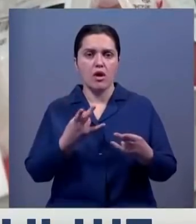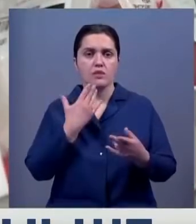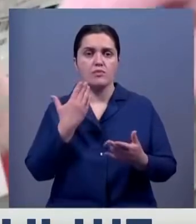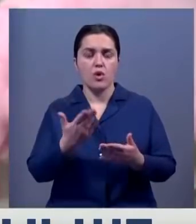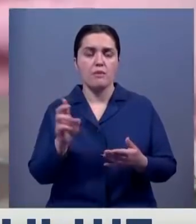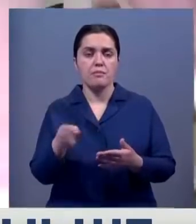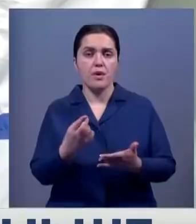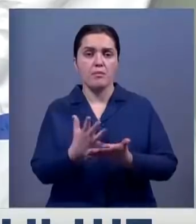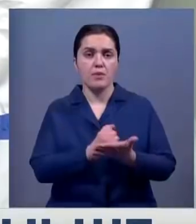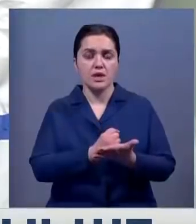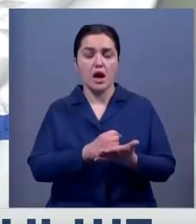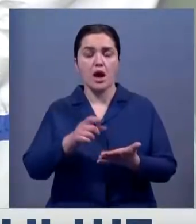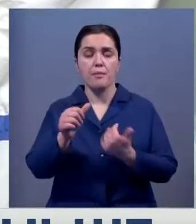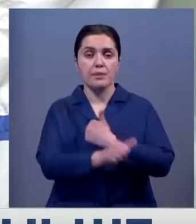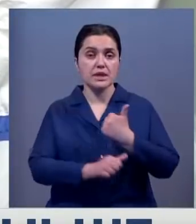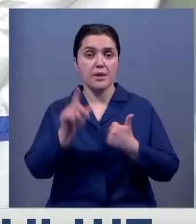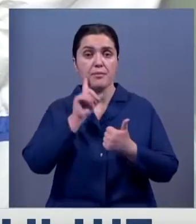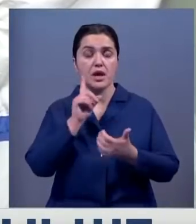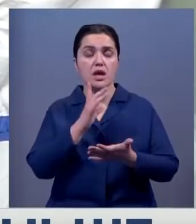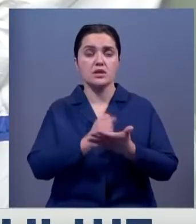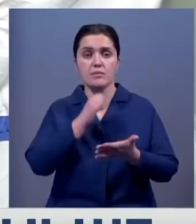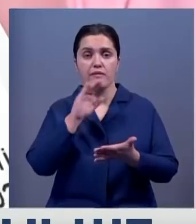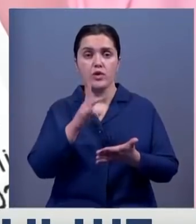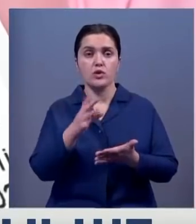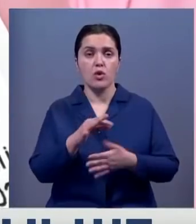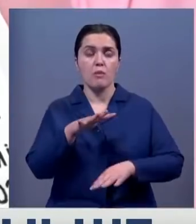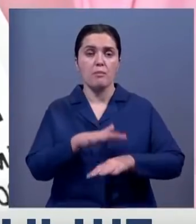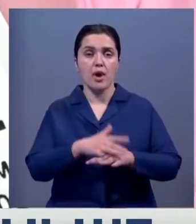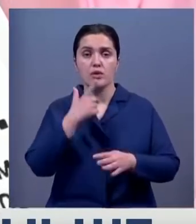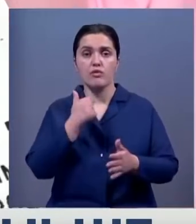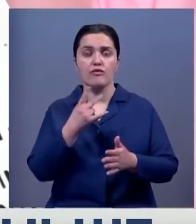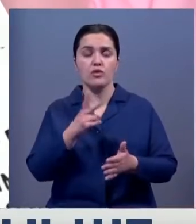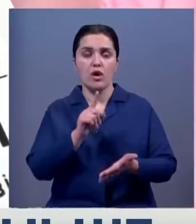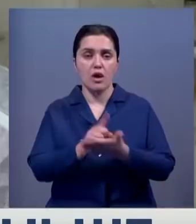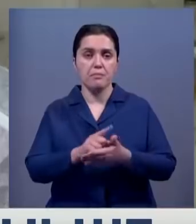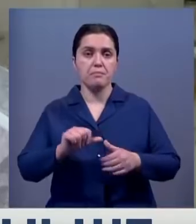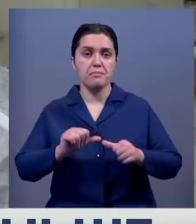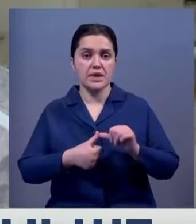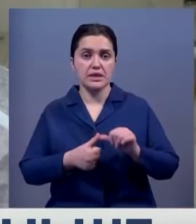Пока запасов достаточно. Но банк крови, говорят врачи, необходимо постоянно пополнять.